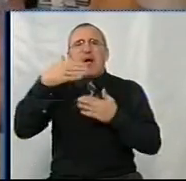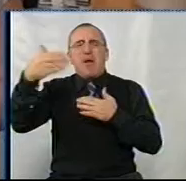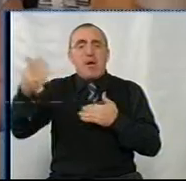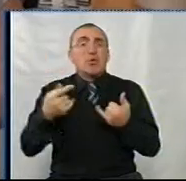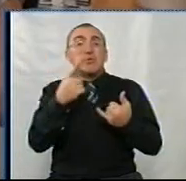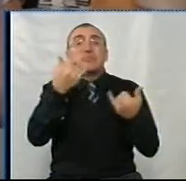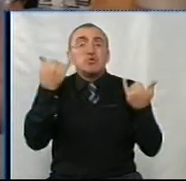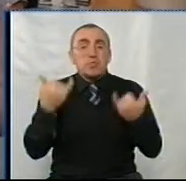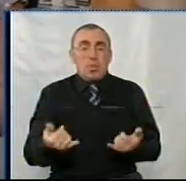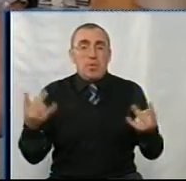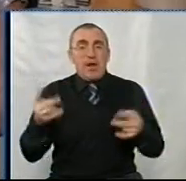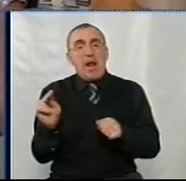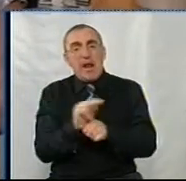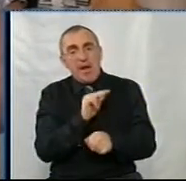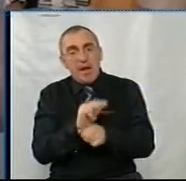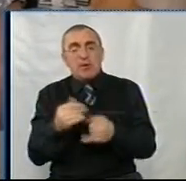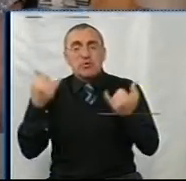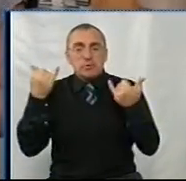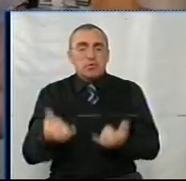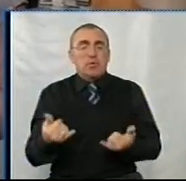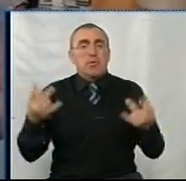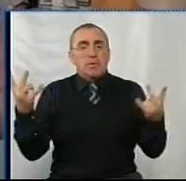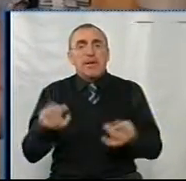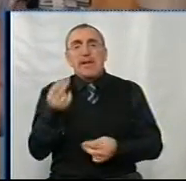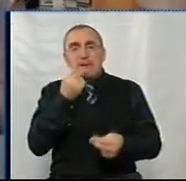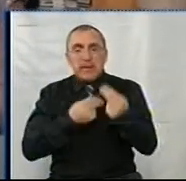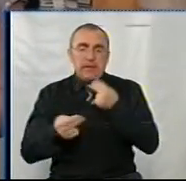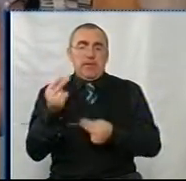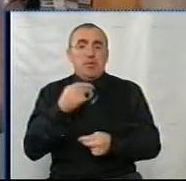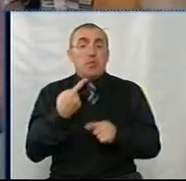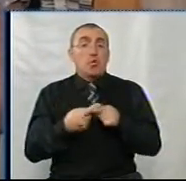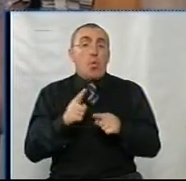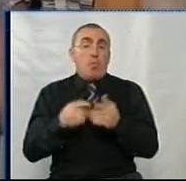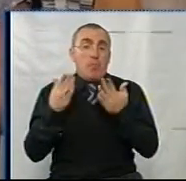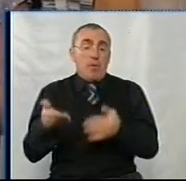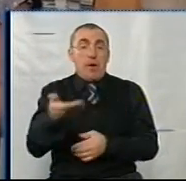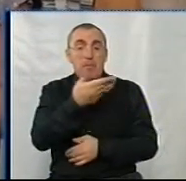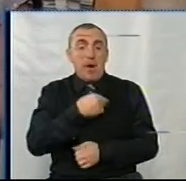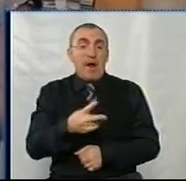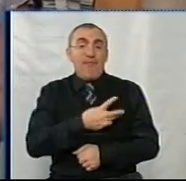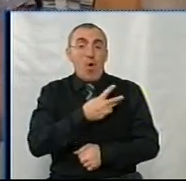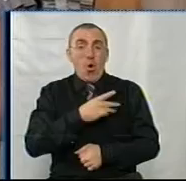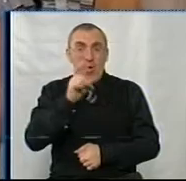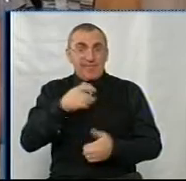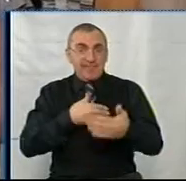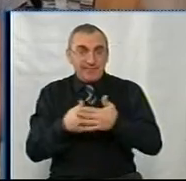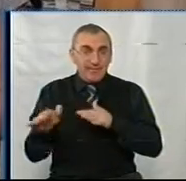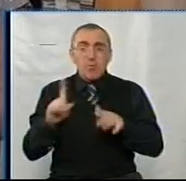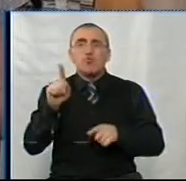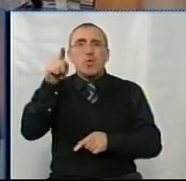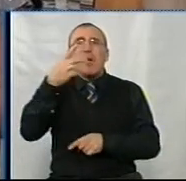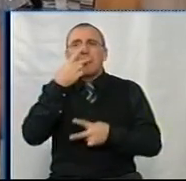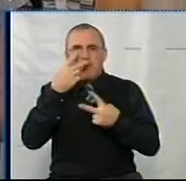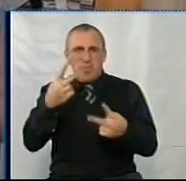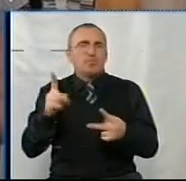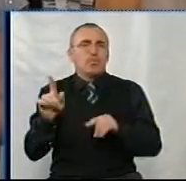їм сьогодні треба лікуватись, їм сьогодні потрібно їсти. Тому ми, волонтери, бачимо, що там коїться. І